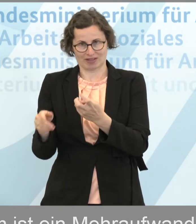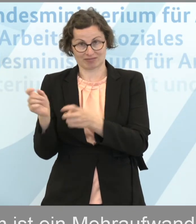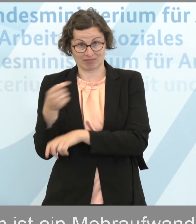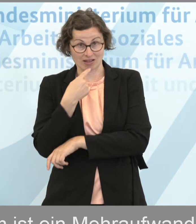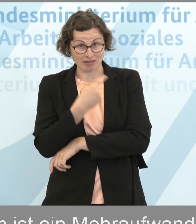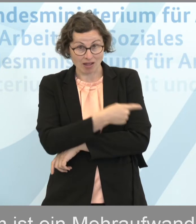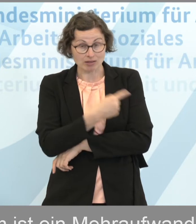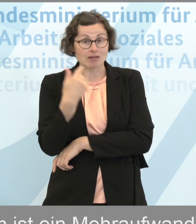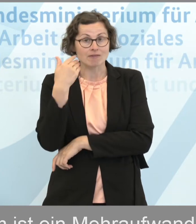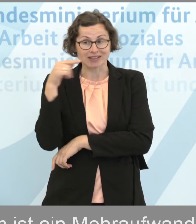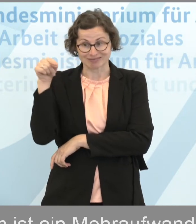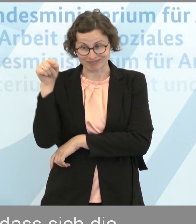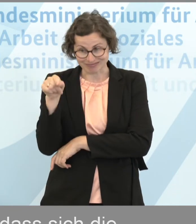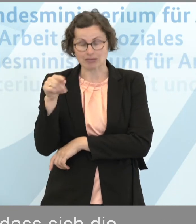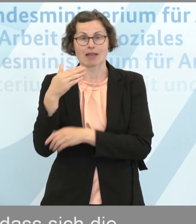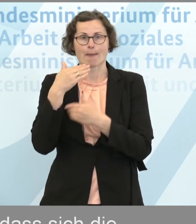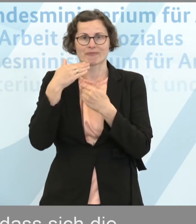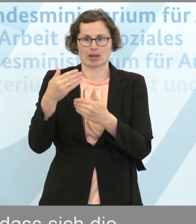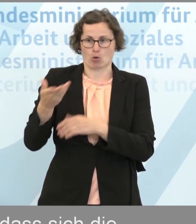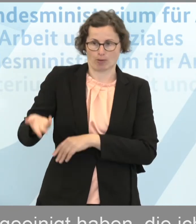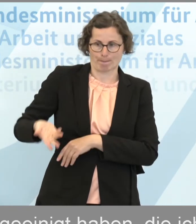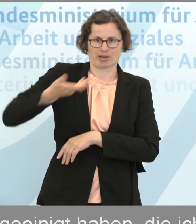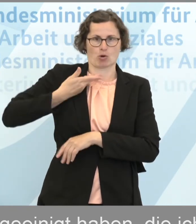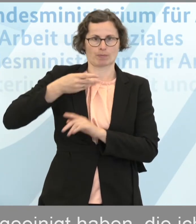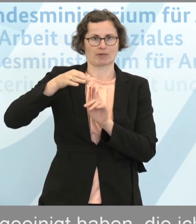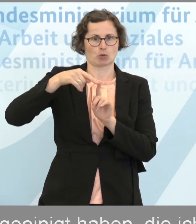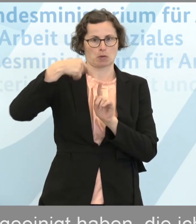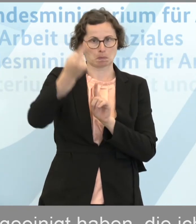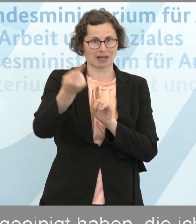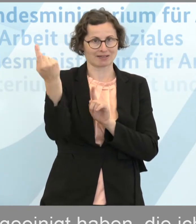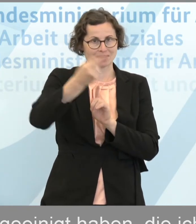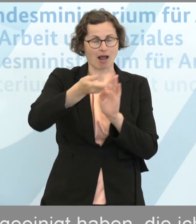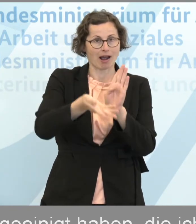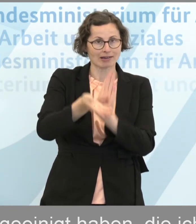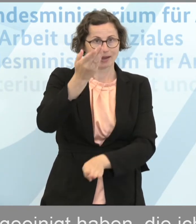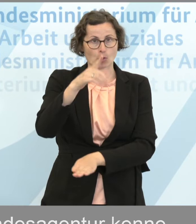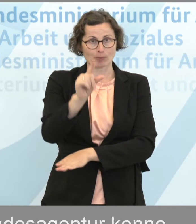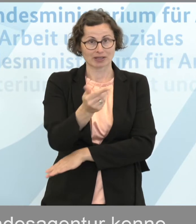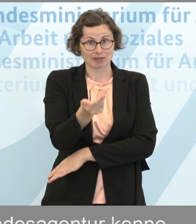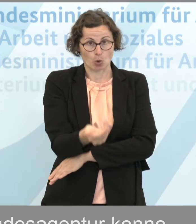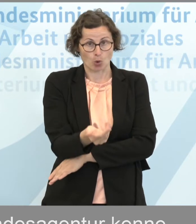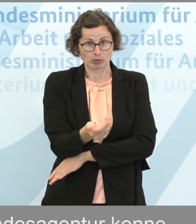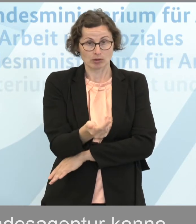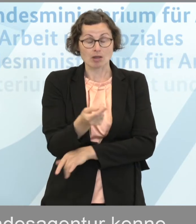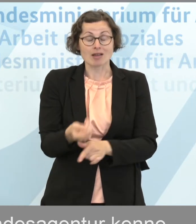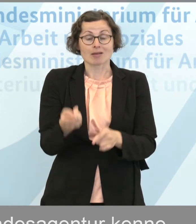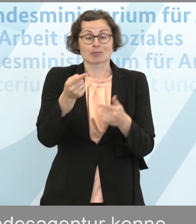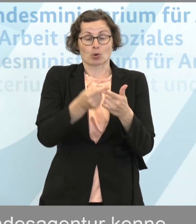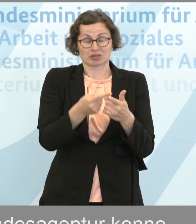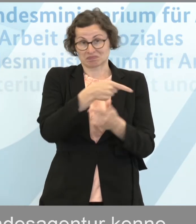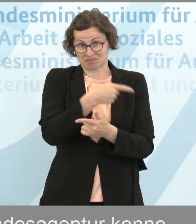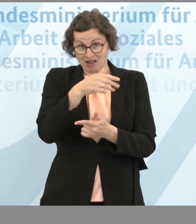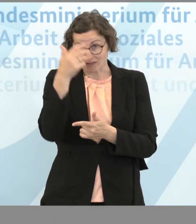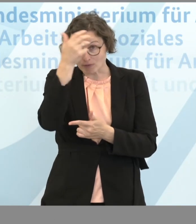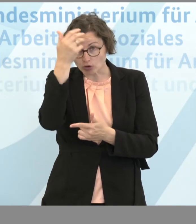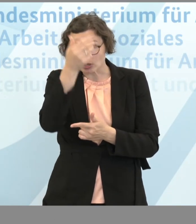wann Sie an der Empfehlung der Mindestlohnkommission für die Anhebung der Mindestlohn im nächsten Jahr rechnen? Und ob Sie sich vorstellen können, die